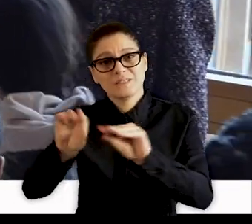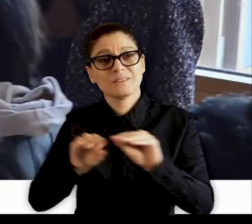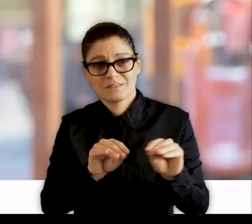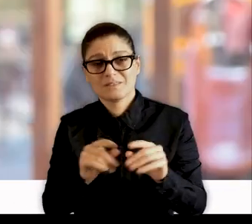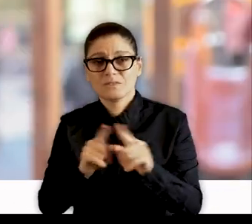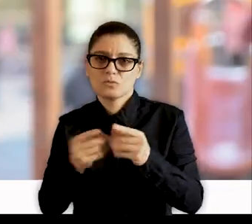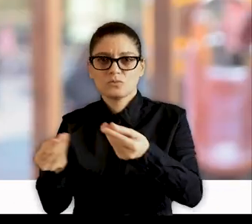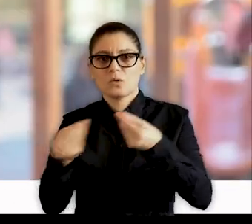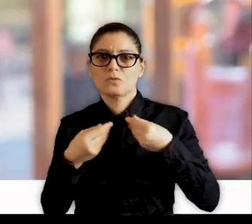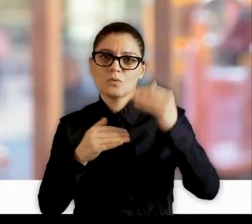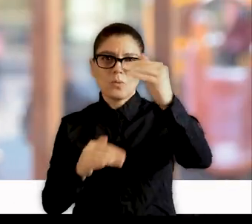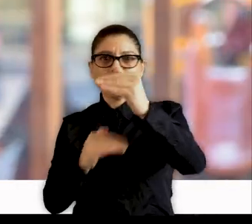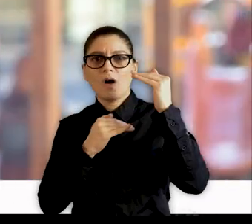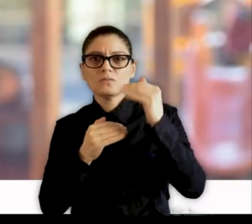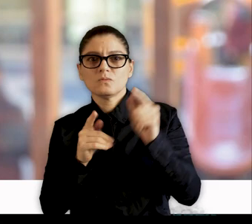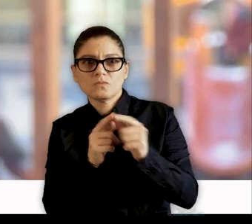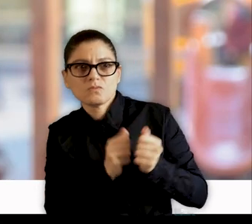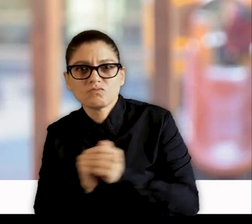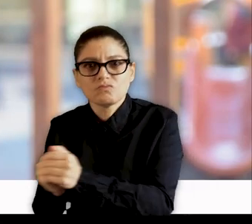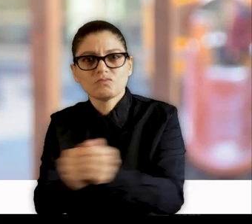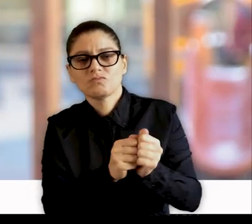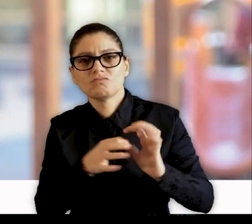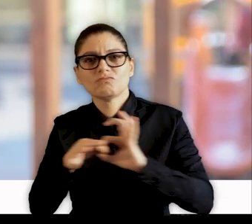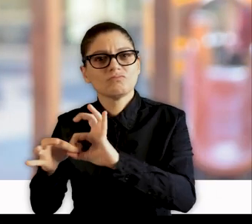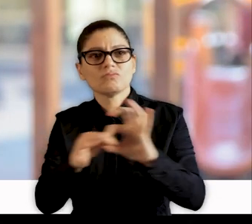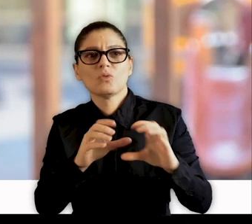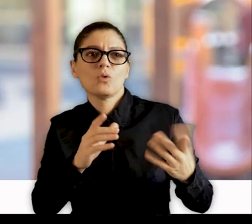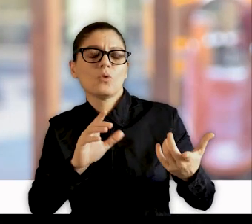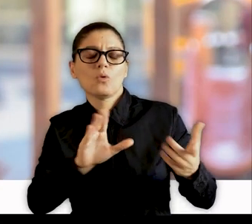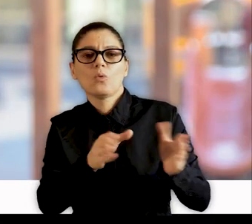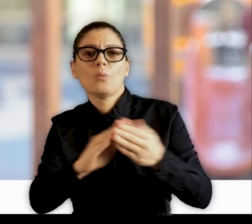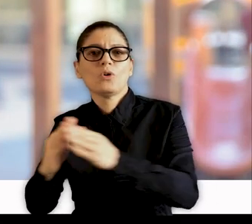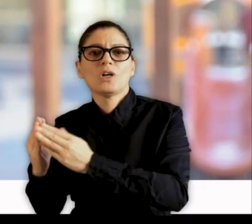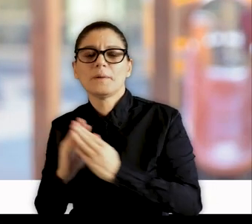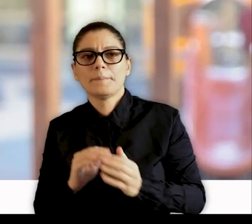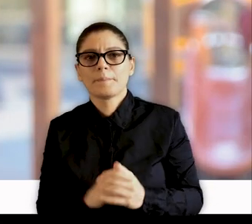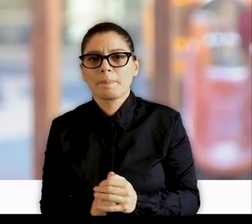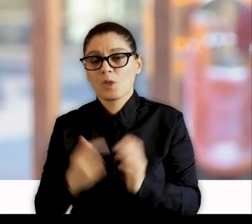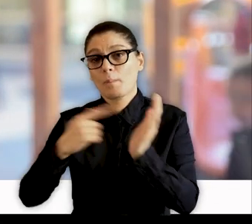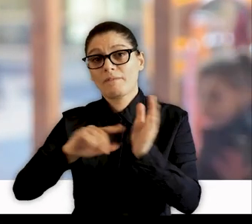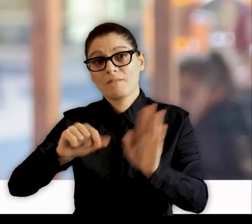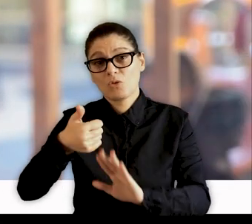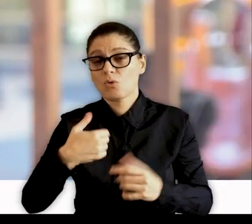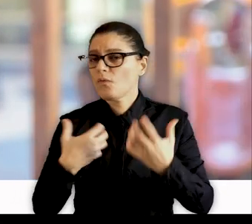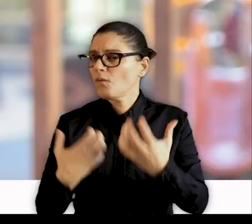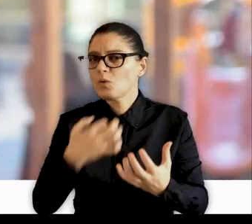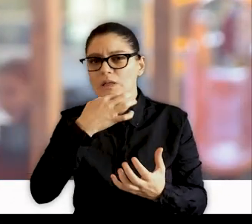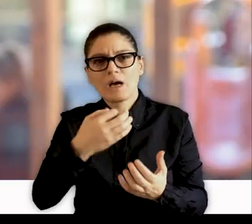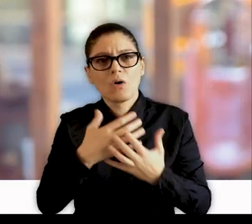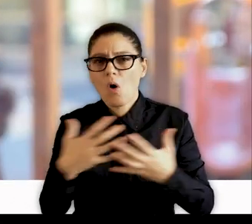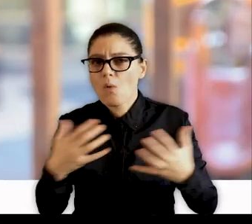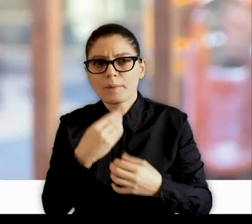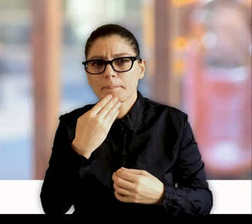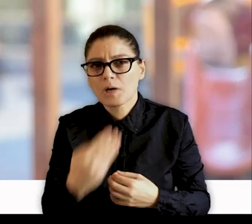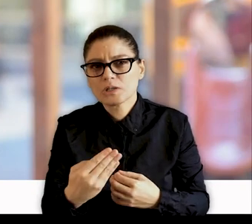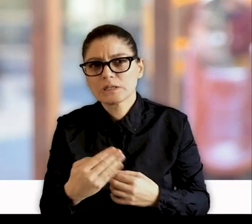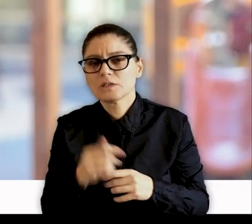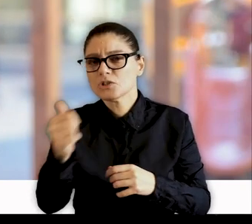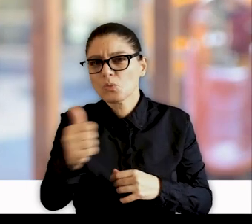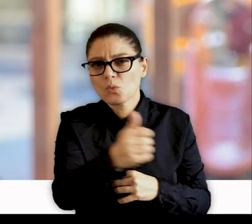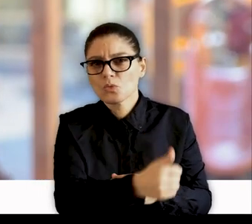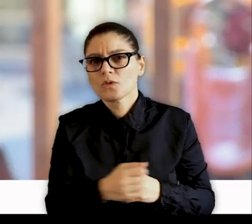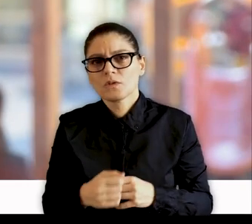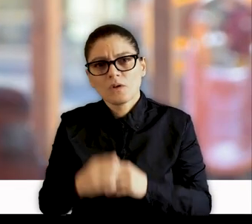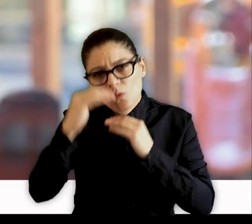communaux. À l'aube de 2021, je veux dire merci à chacune et à chacun de cette confiance, de votre